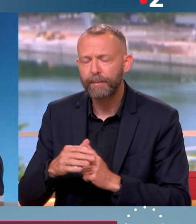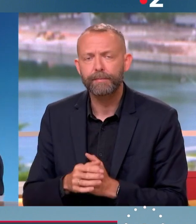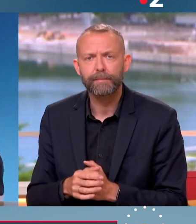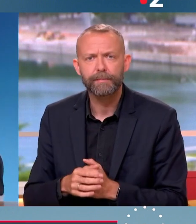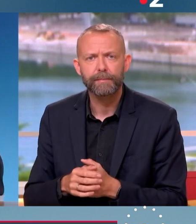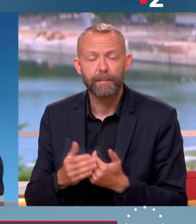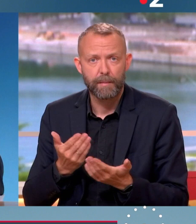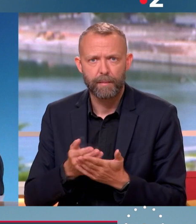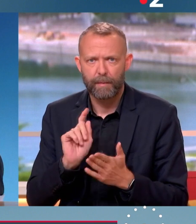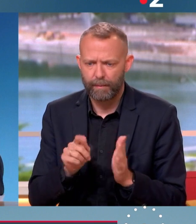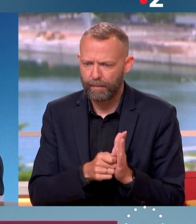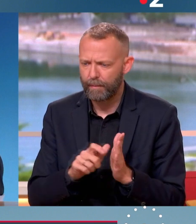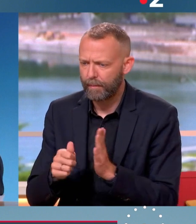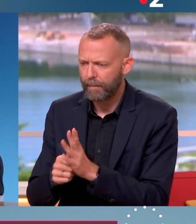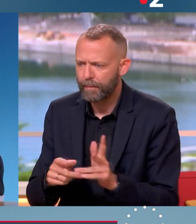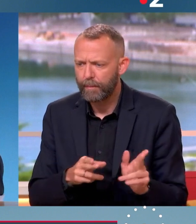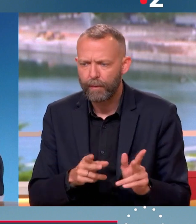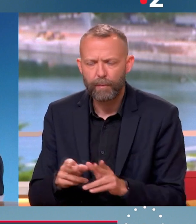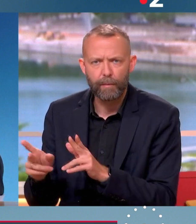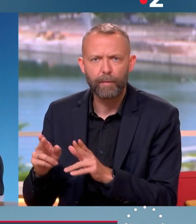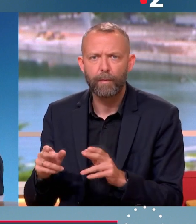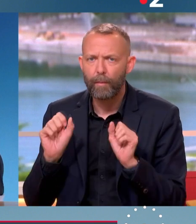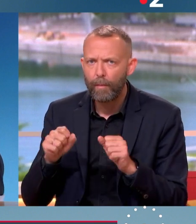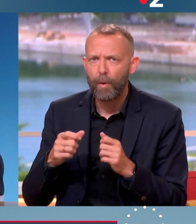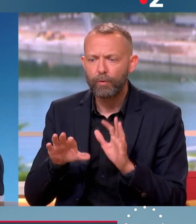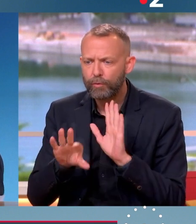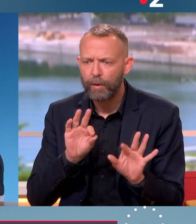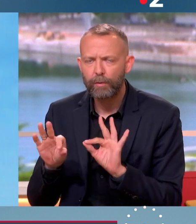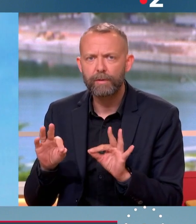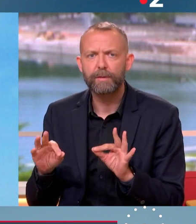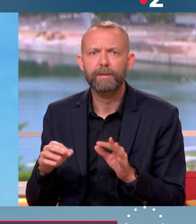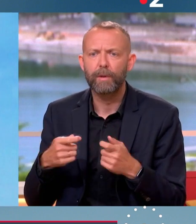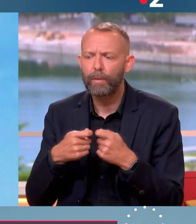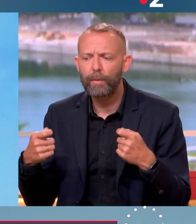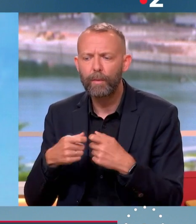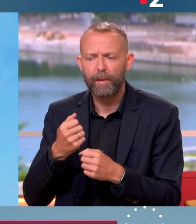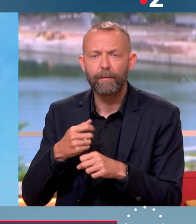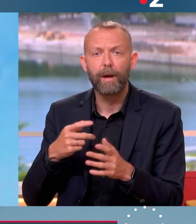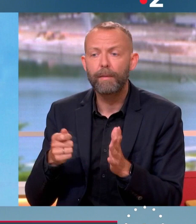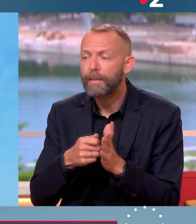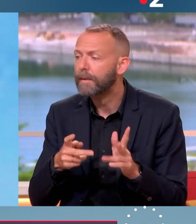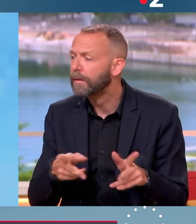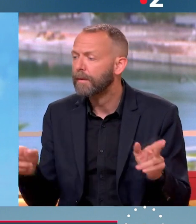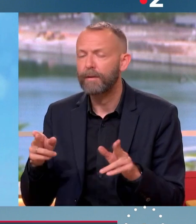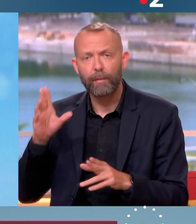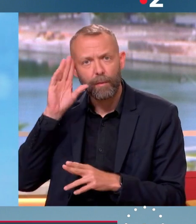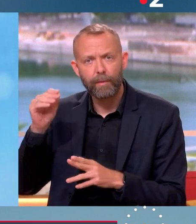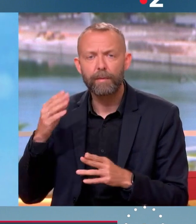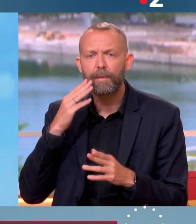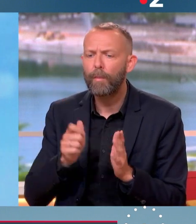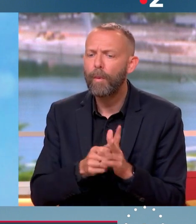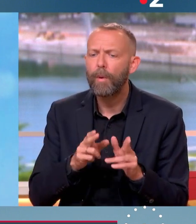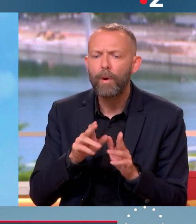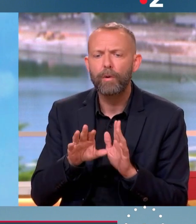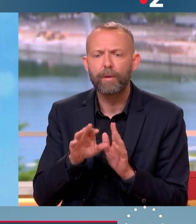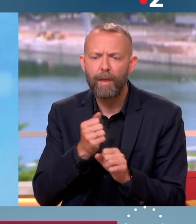Qu'on puisse choisir le temps de travail dans sa semaine, au cours de la vie, et qu'en fin de carrière, on puisse choisir de travailler un peu moins, de